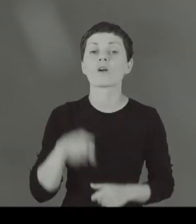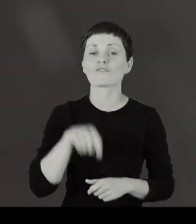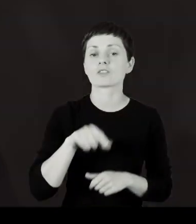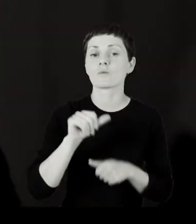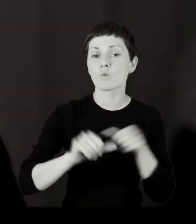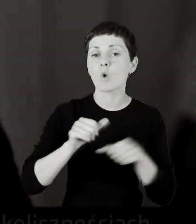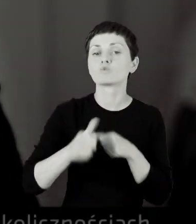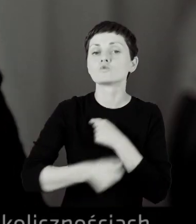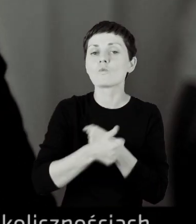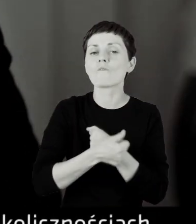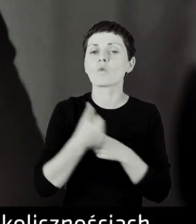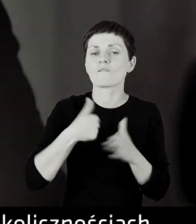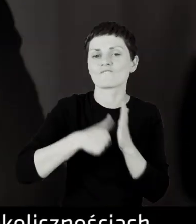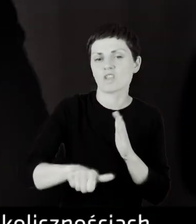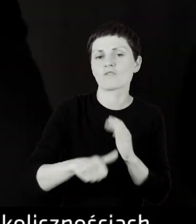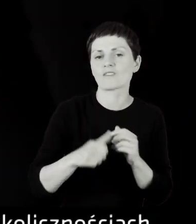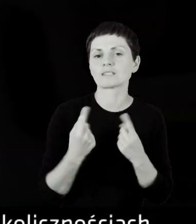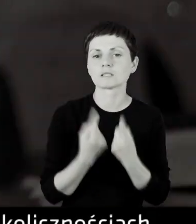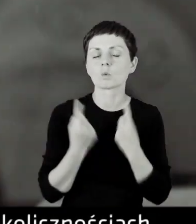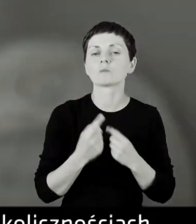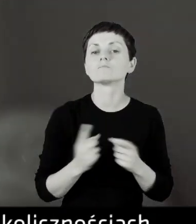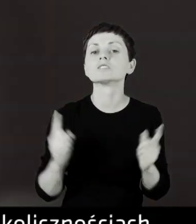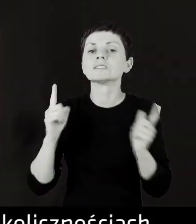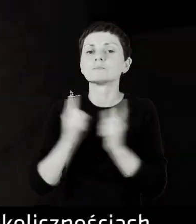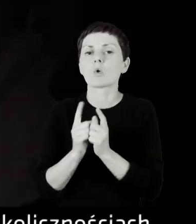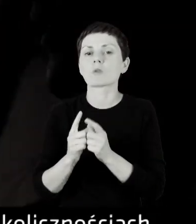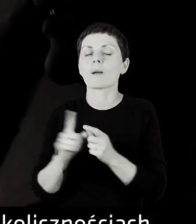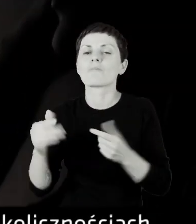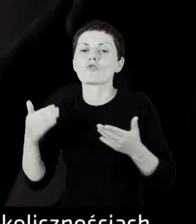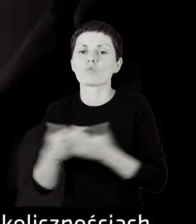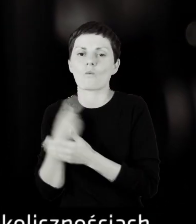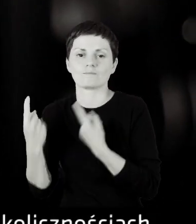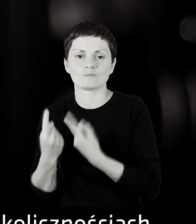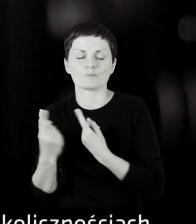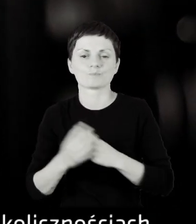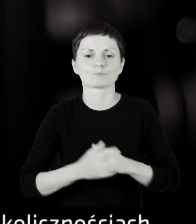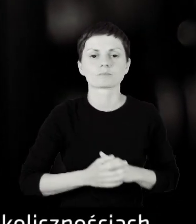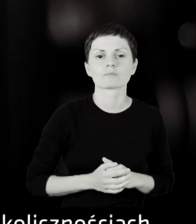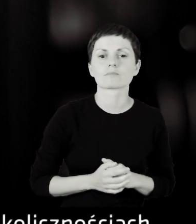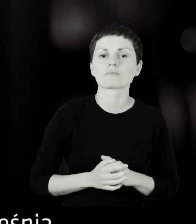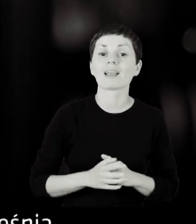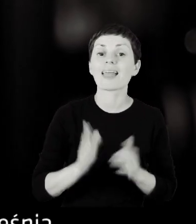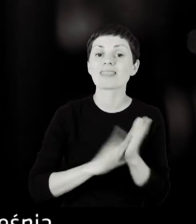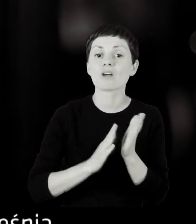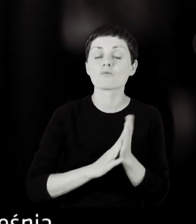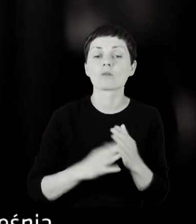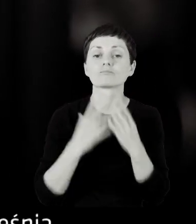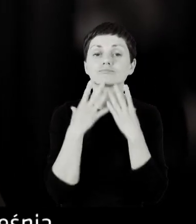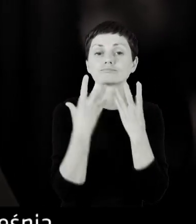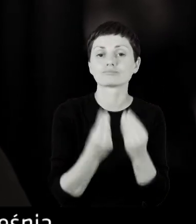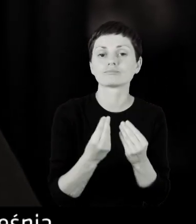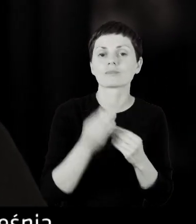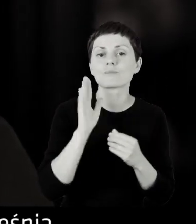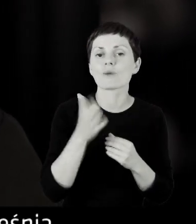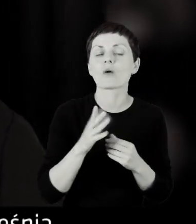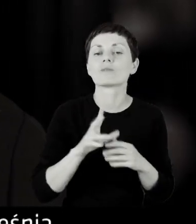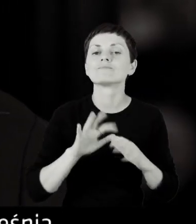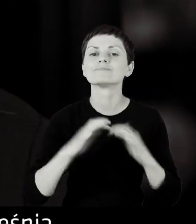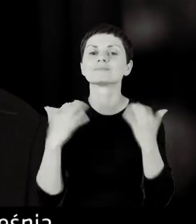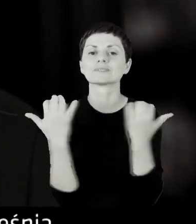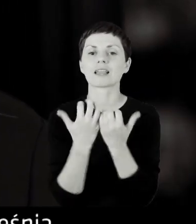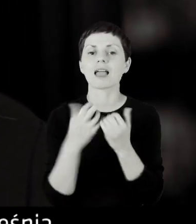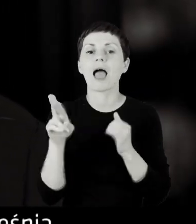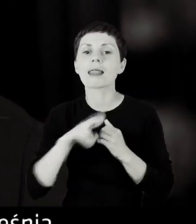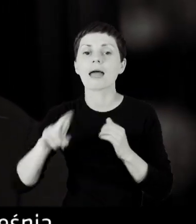W tym roku, z uwagi na wyjątkową sytuację, spotkamy się w nowych okolicznościach. Nagrody zostaną wręczone na